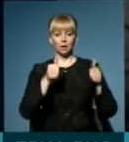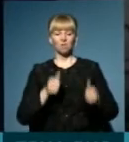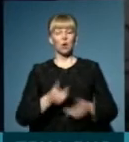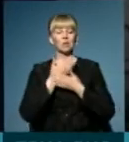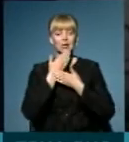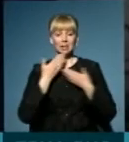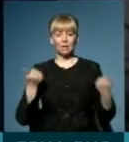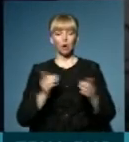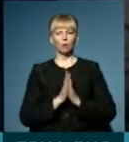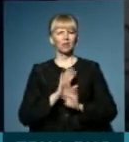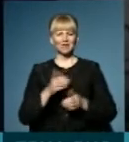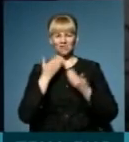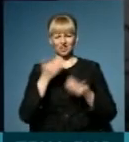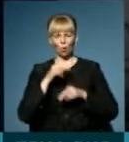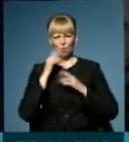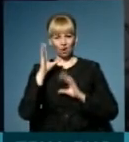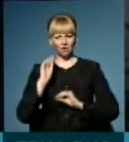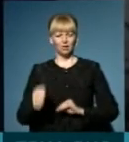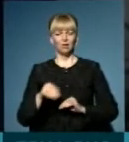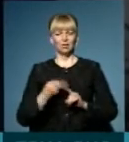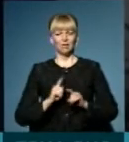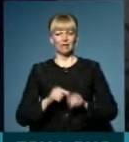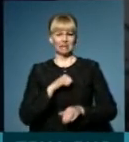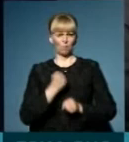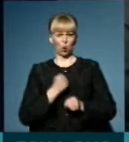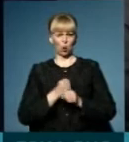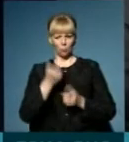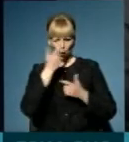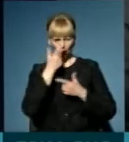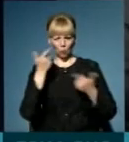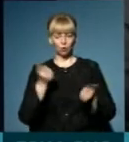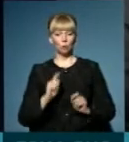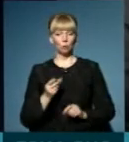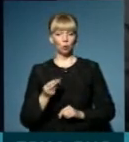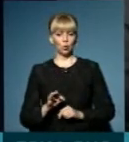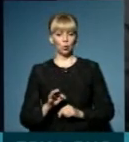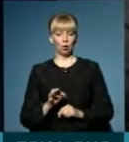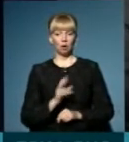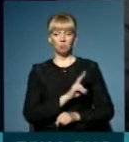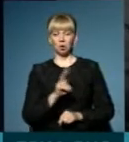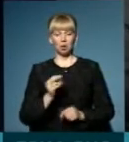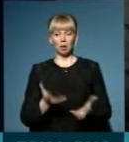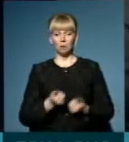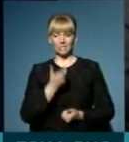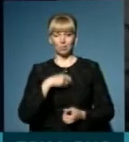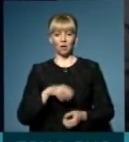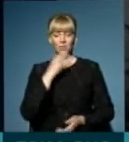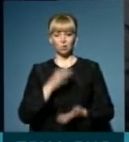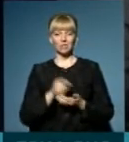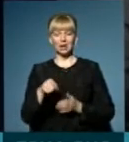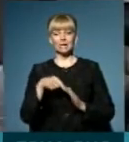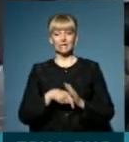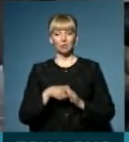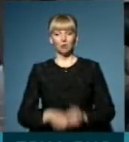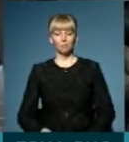немає. Тому, прошу не звертати уваги на різні такі саморобні оголошення, тому що, ну, ніхто не бере на себе віддалість за їх зміст.